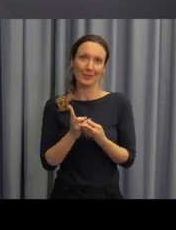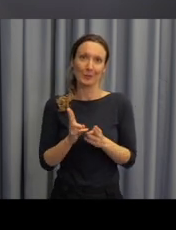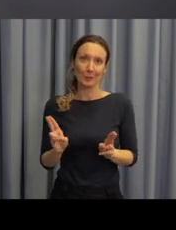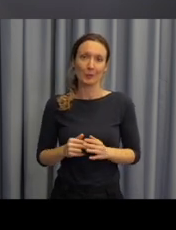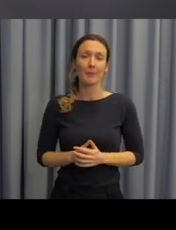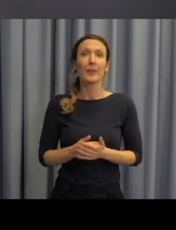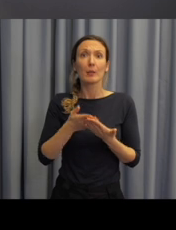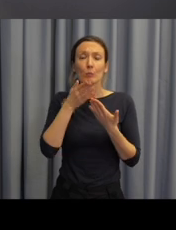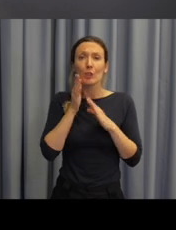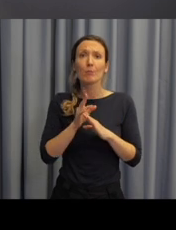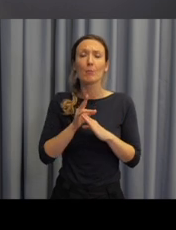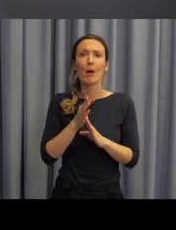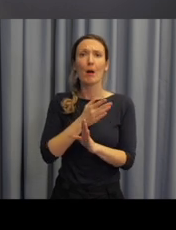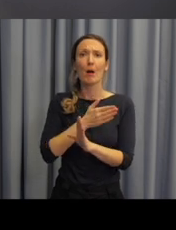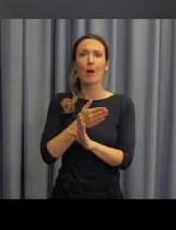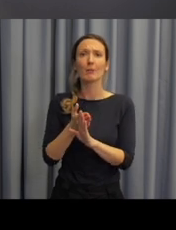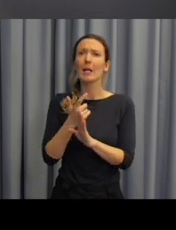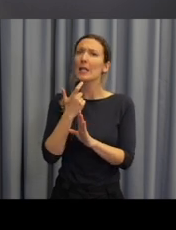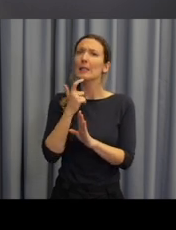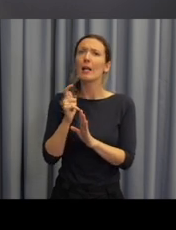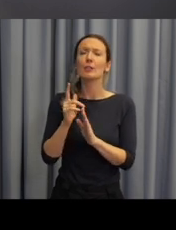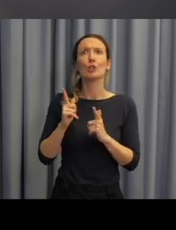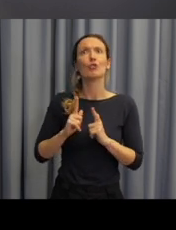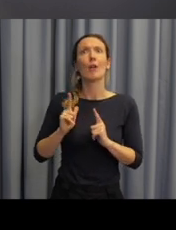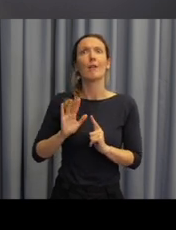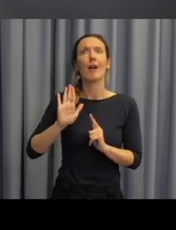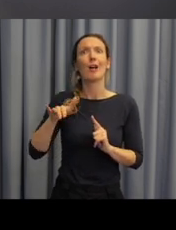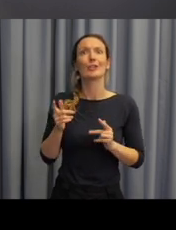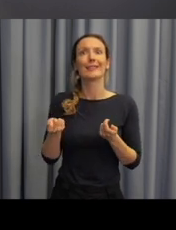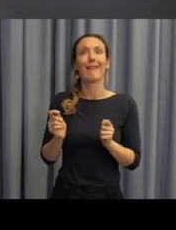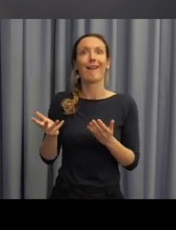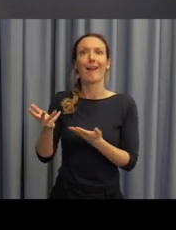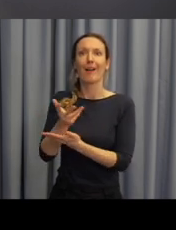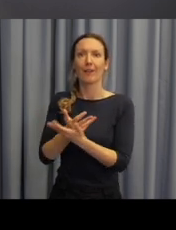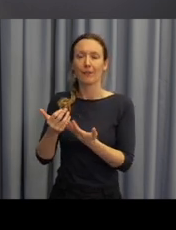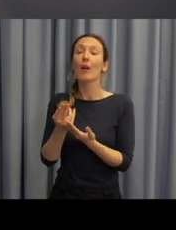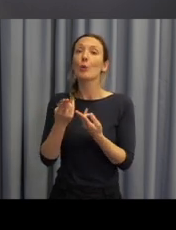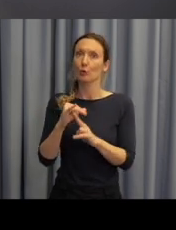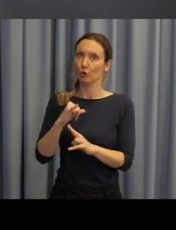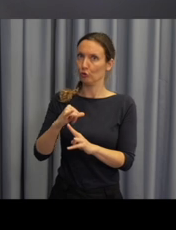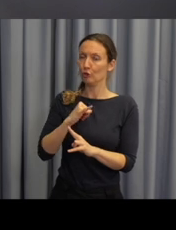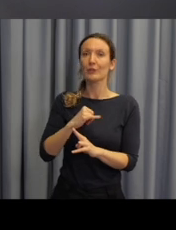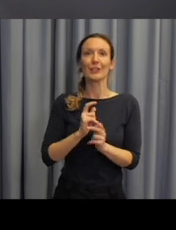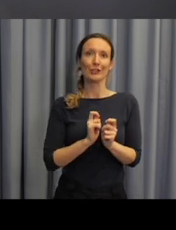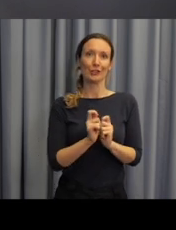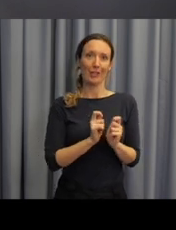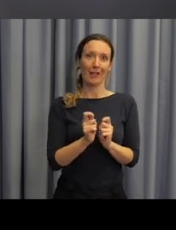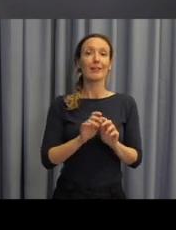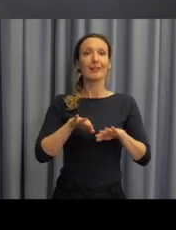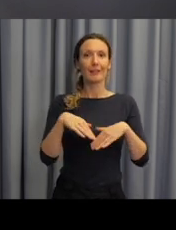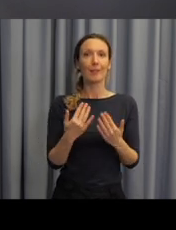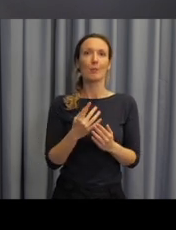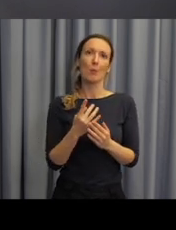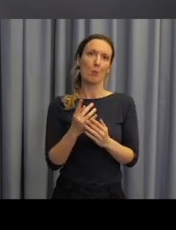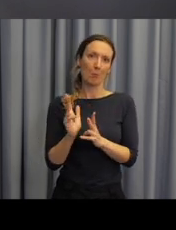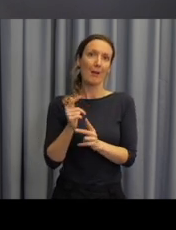vás otevřený čet, takže kdo s námi chcete komunikovat již nyní, je možné využít četu, který je teď v péči paní Martiny a paní Kateřiny,